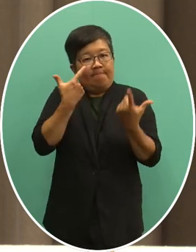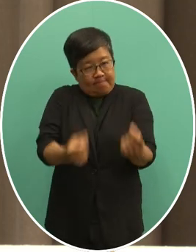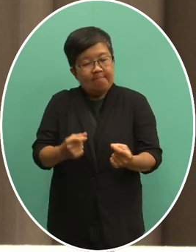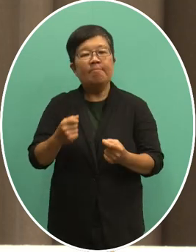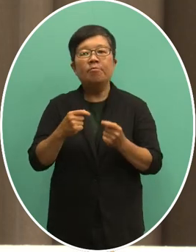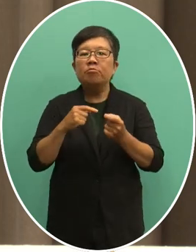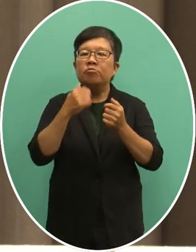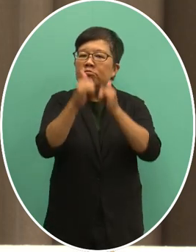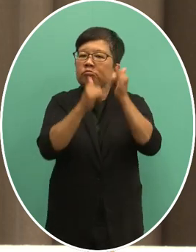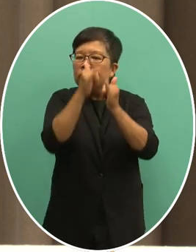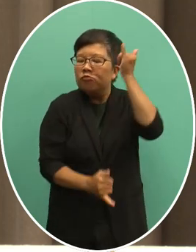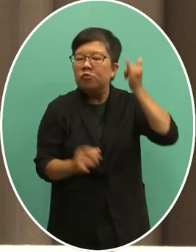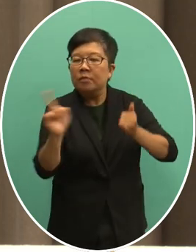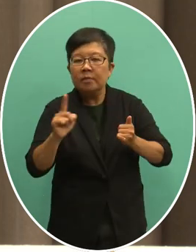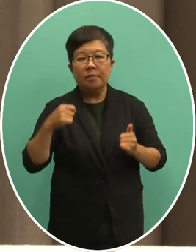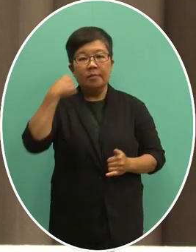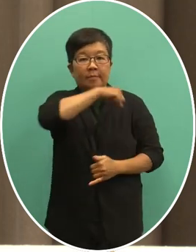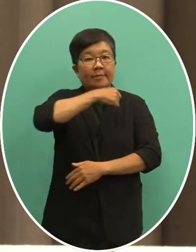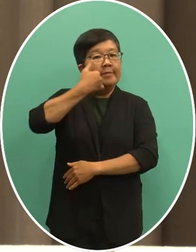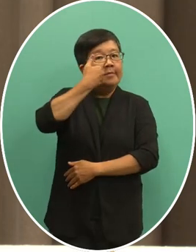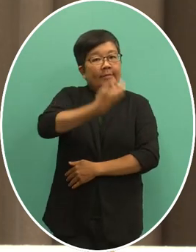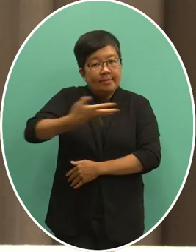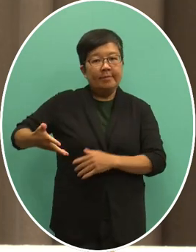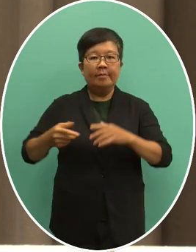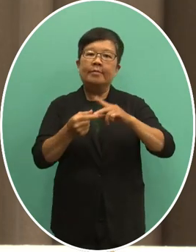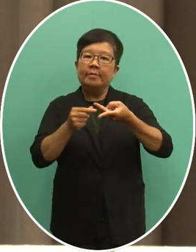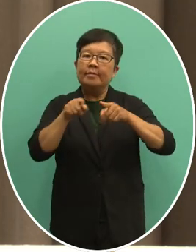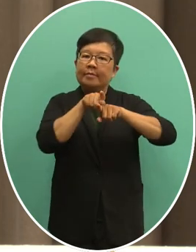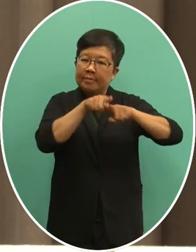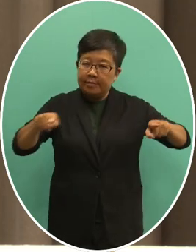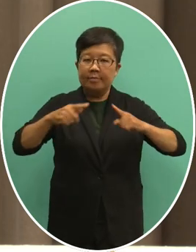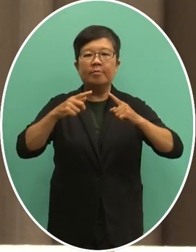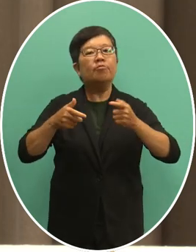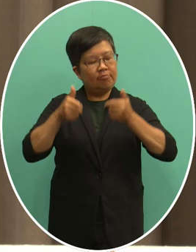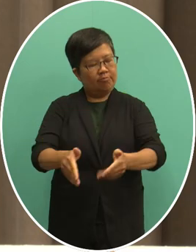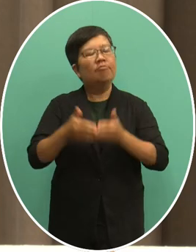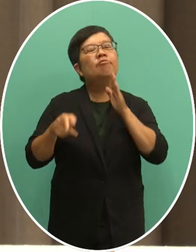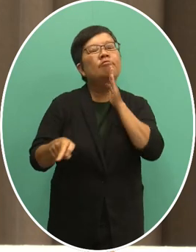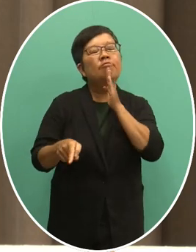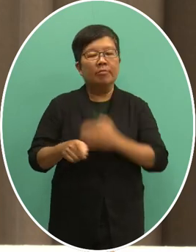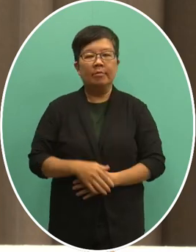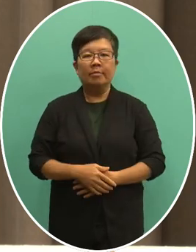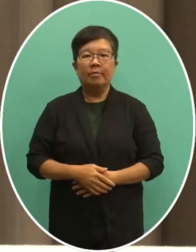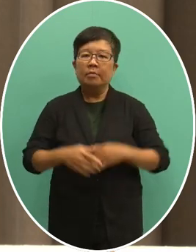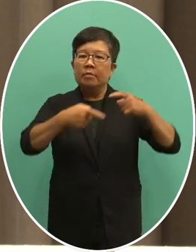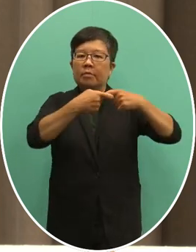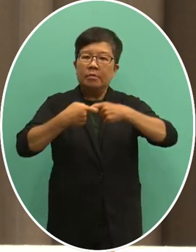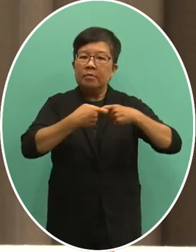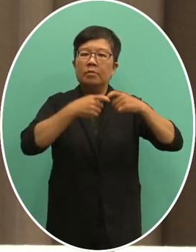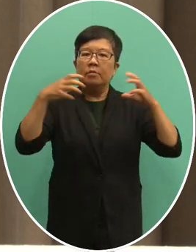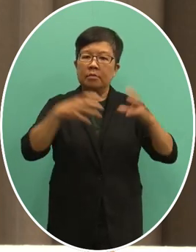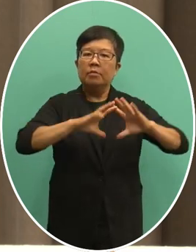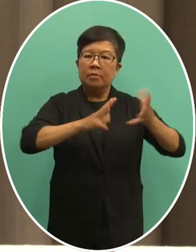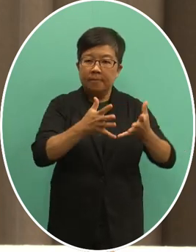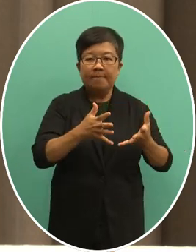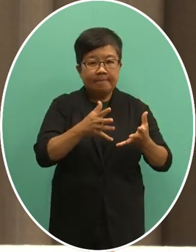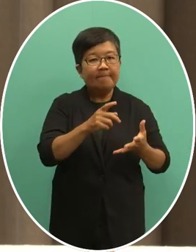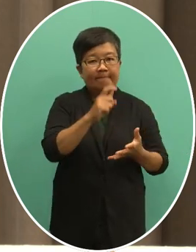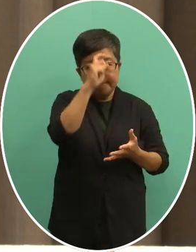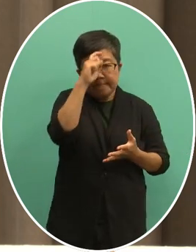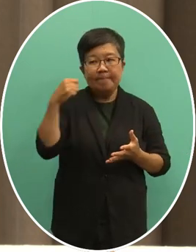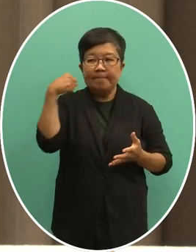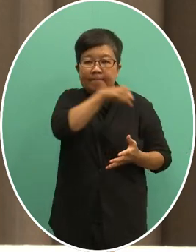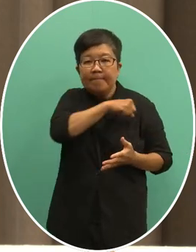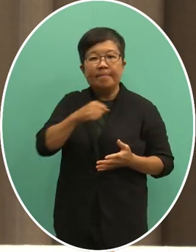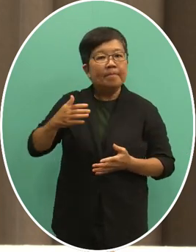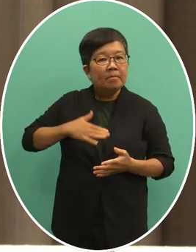以及维护台海和平稳定的重要为了增加联合国社群及国际社会对台湾在相